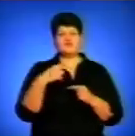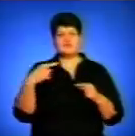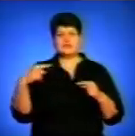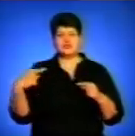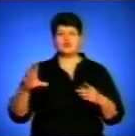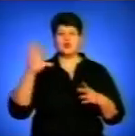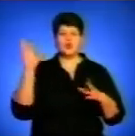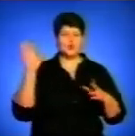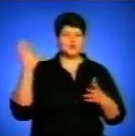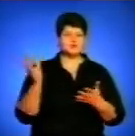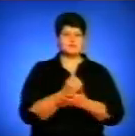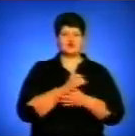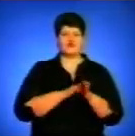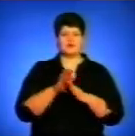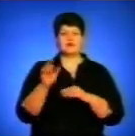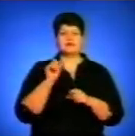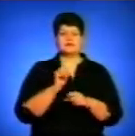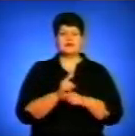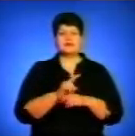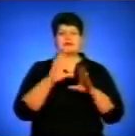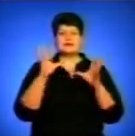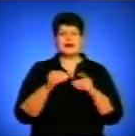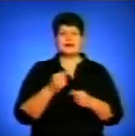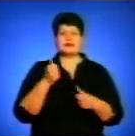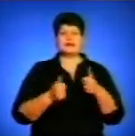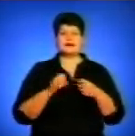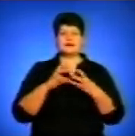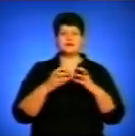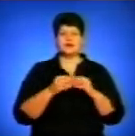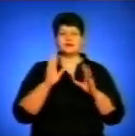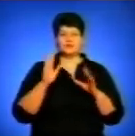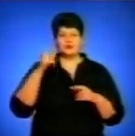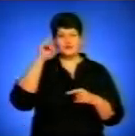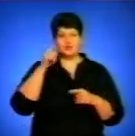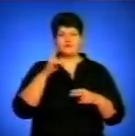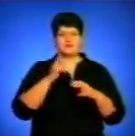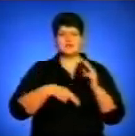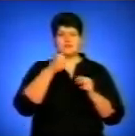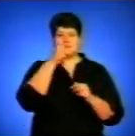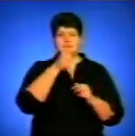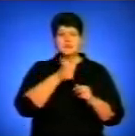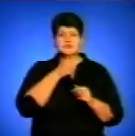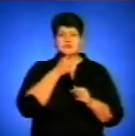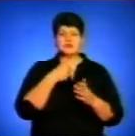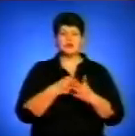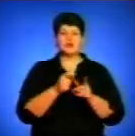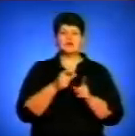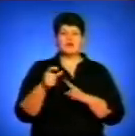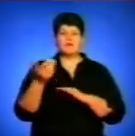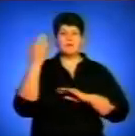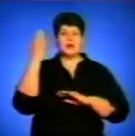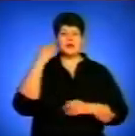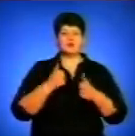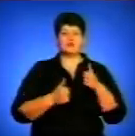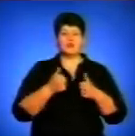успішно виконали завдання. Загальні результати цього змагу будуть відомі наприкінці місяця. До слова, у попередньому конкурсі